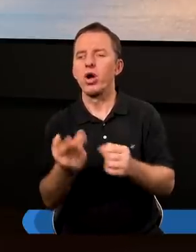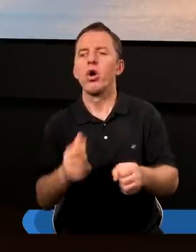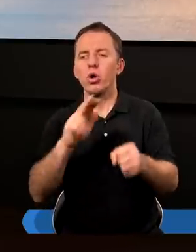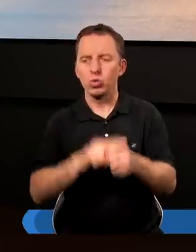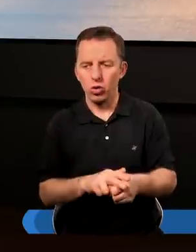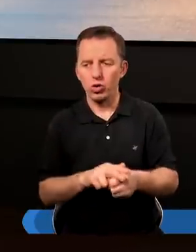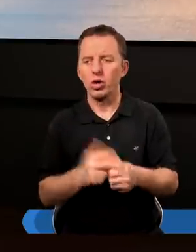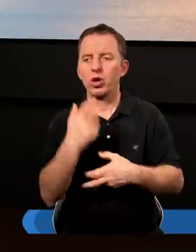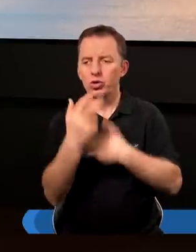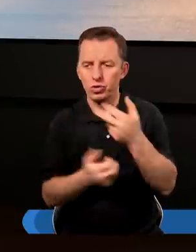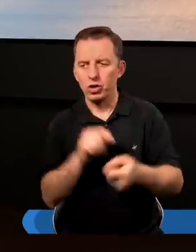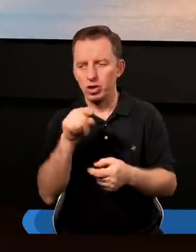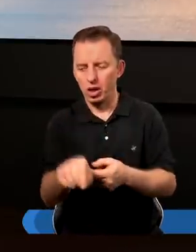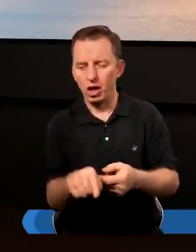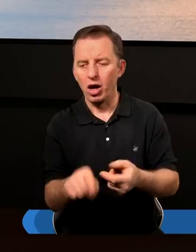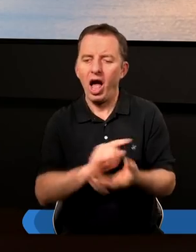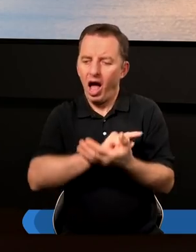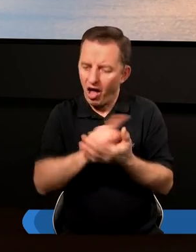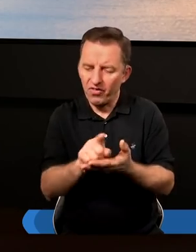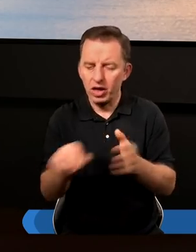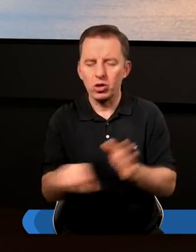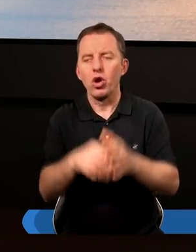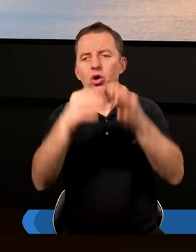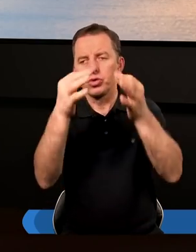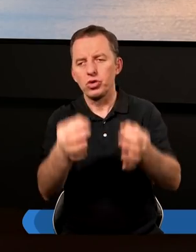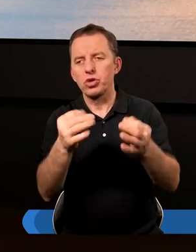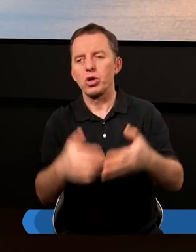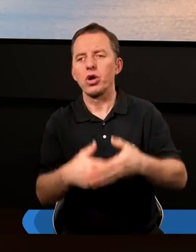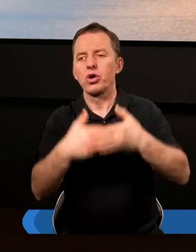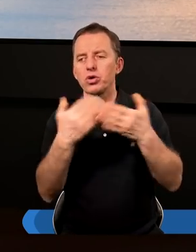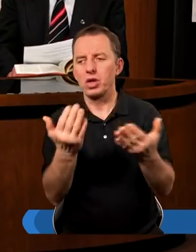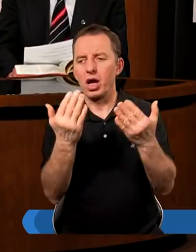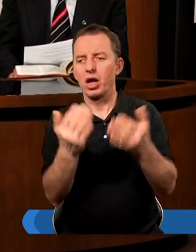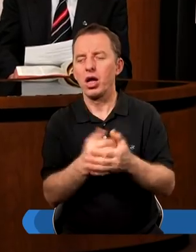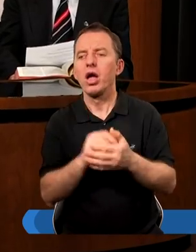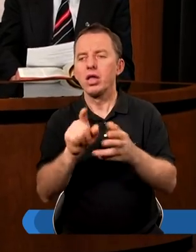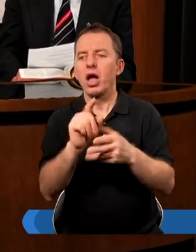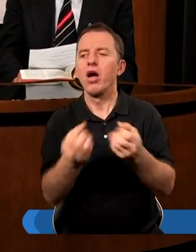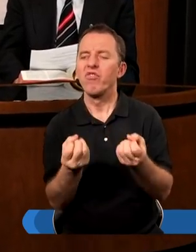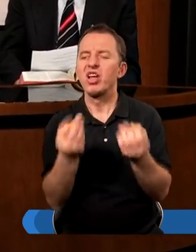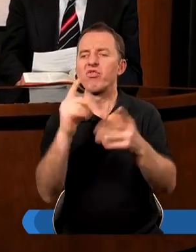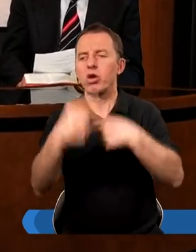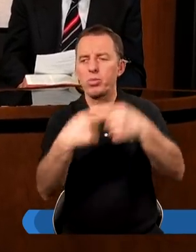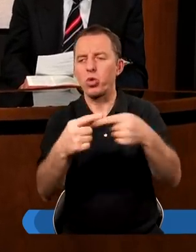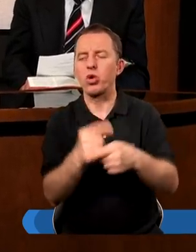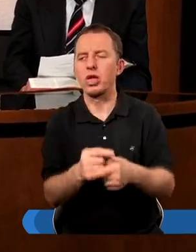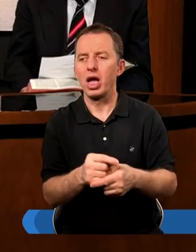przyniósł wtedy efekt i do dzisiejszego dnia przynosi. Tak, wytwórnie